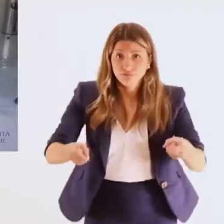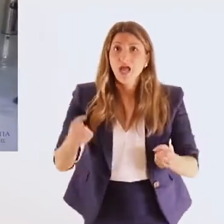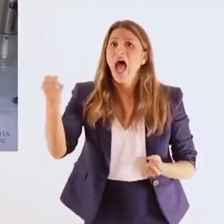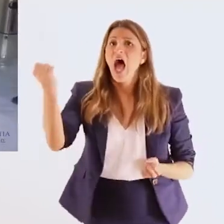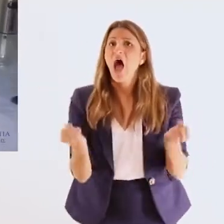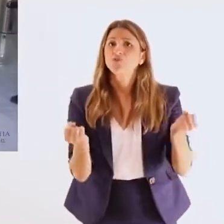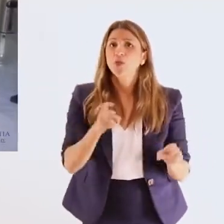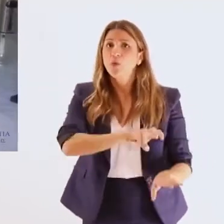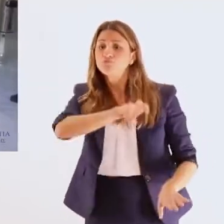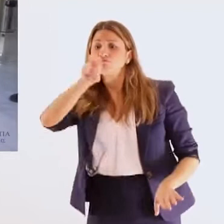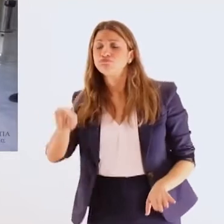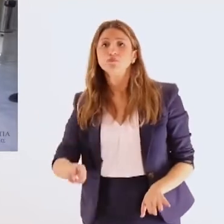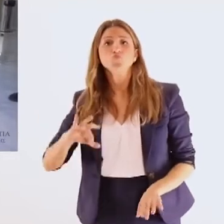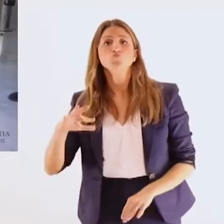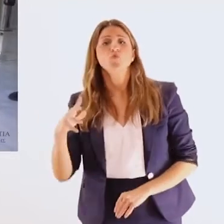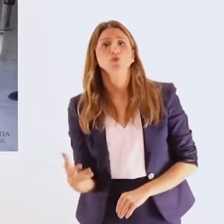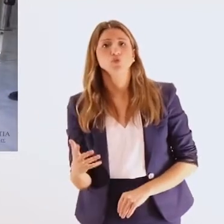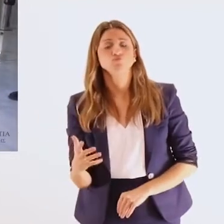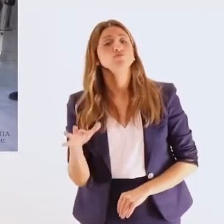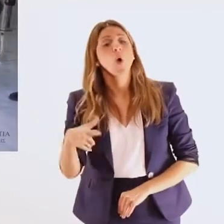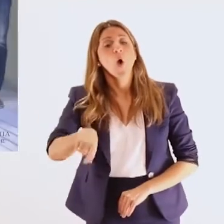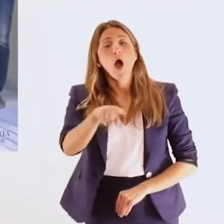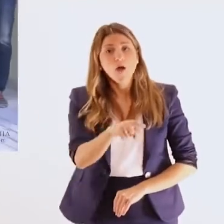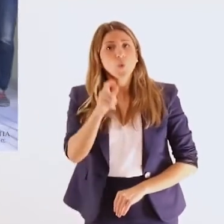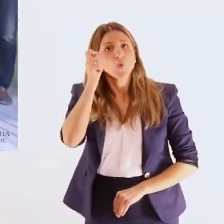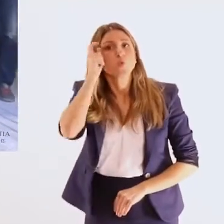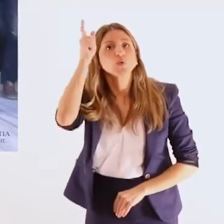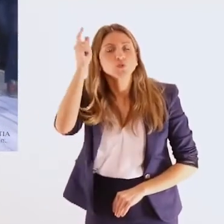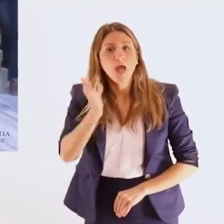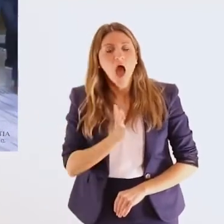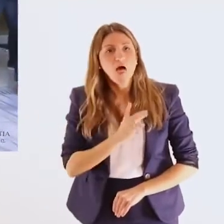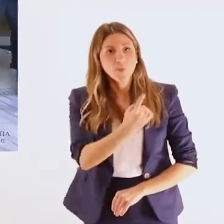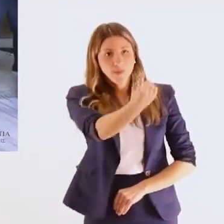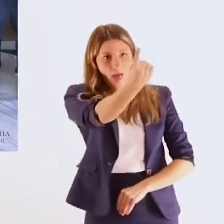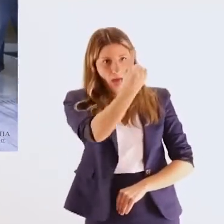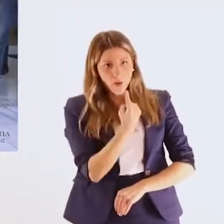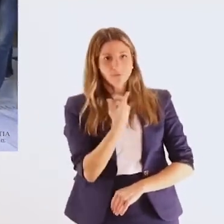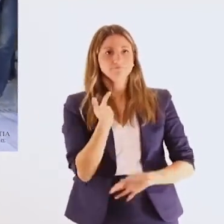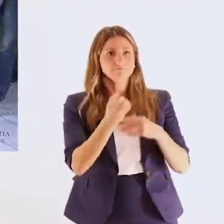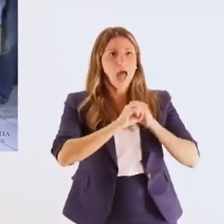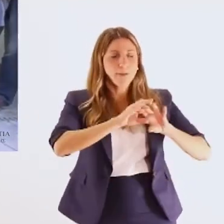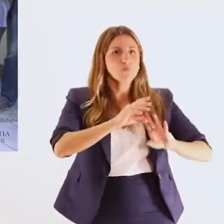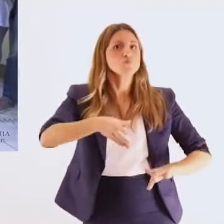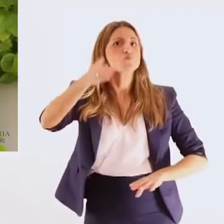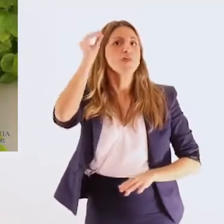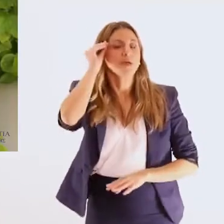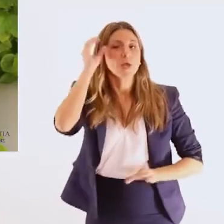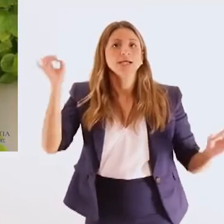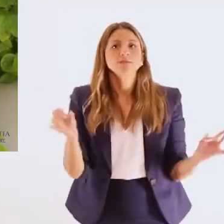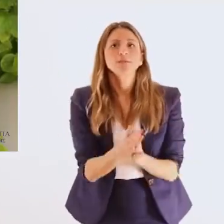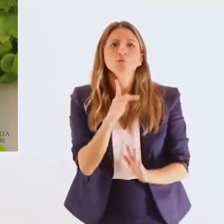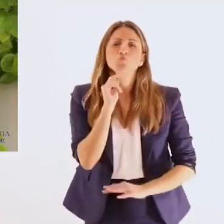κάποιος που είτε είναι αυτόνομος χρήστης αμαξιδίου όπως είμαι εγώ αλλά πιθανόν θα χρειαστώ βοήθεια για να ανέβω το πεζοδρόμιο